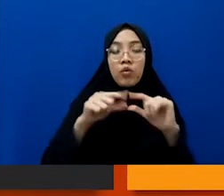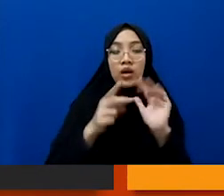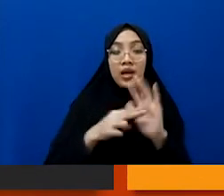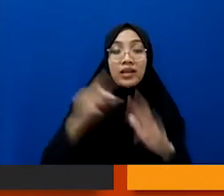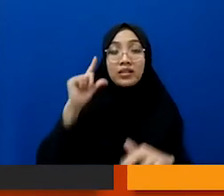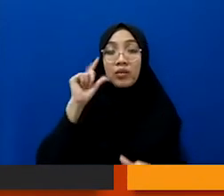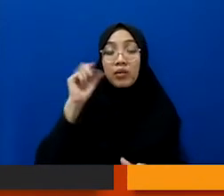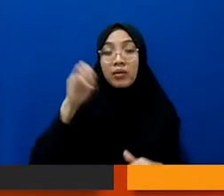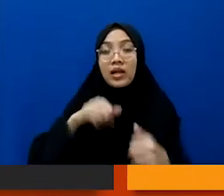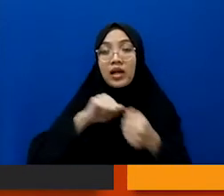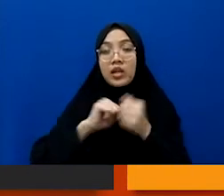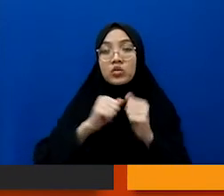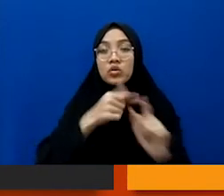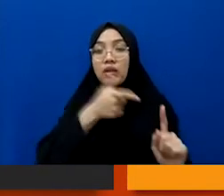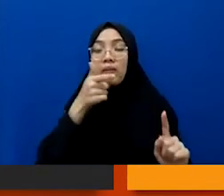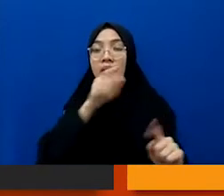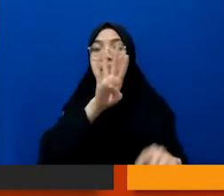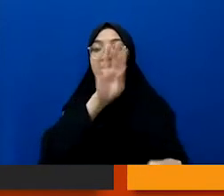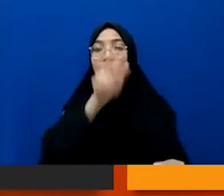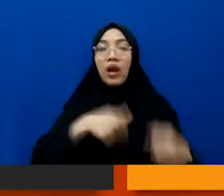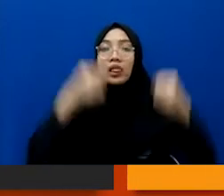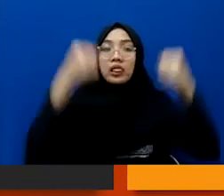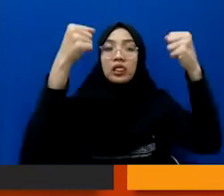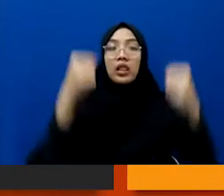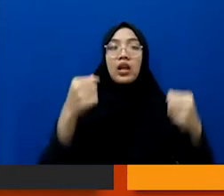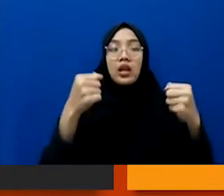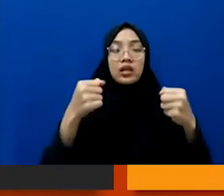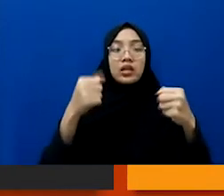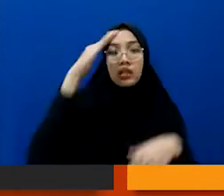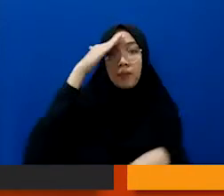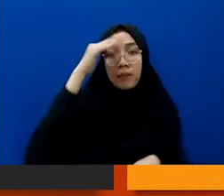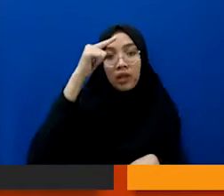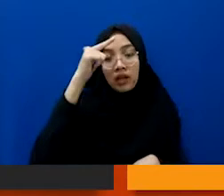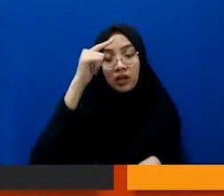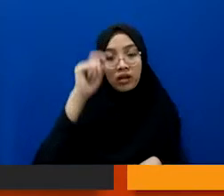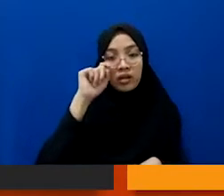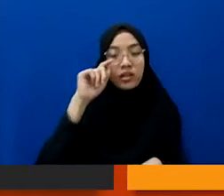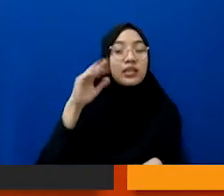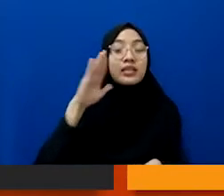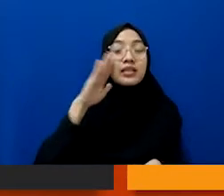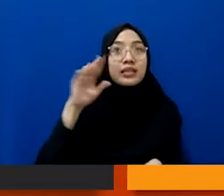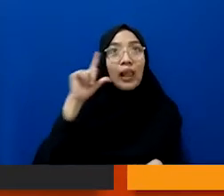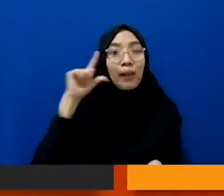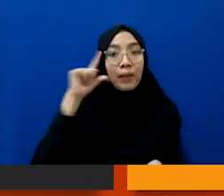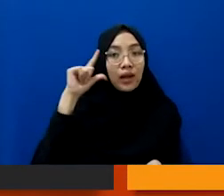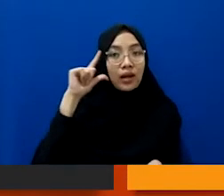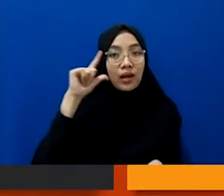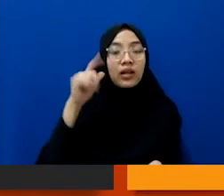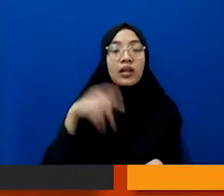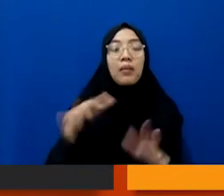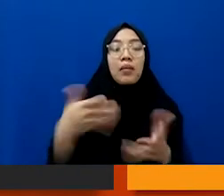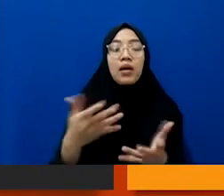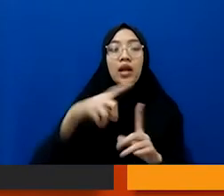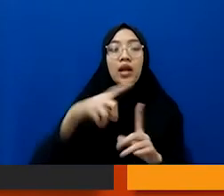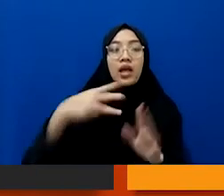penembakan empat orang tahanan di Sleman. Nah bagaimana supaya Tempo bisa